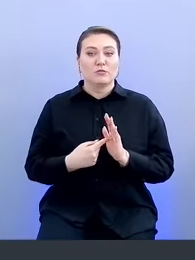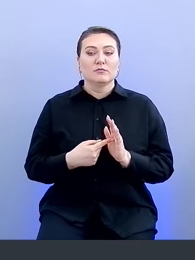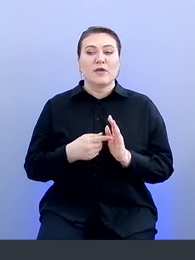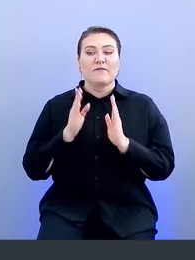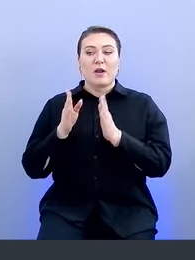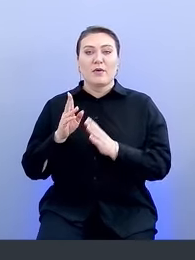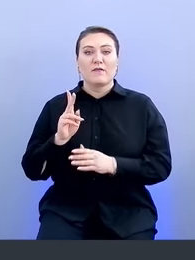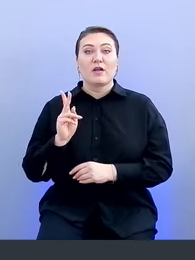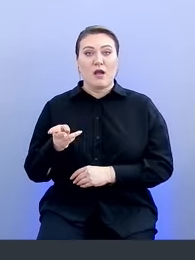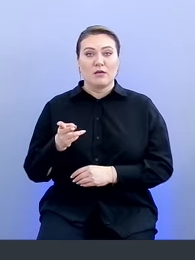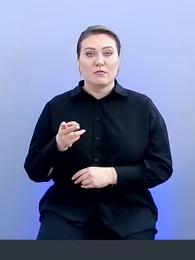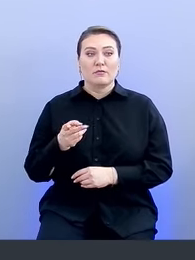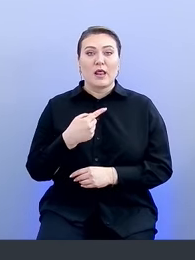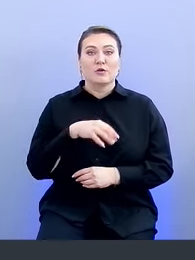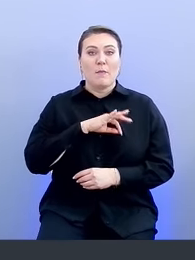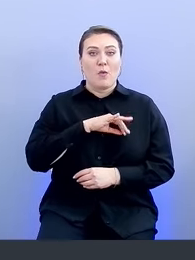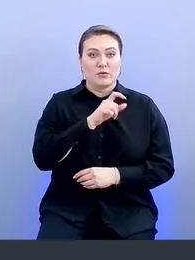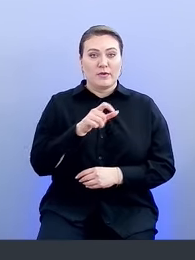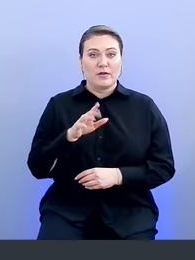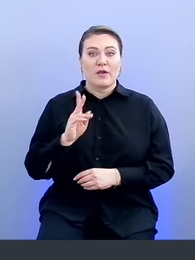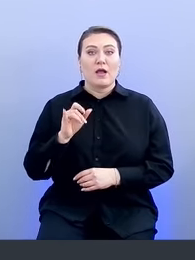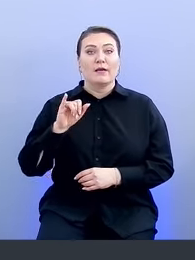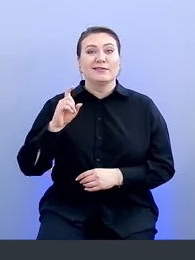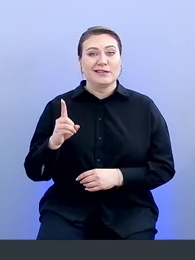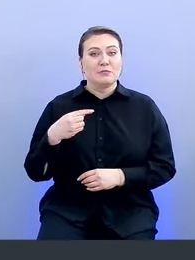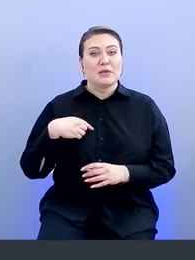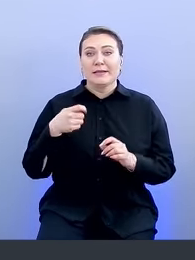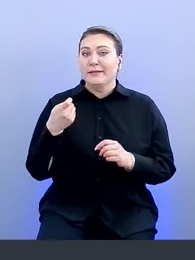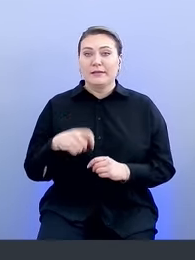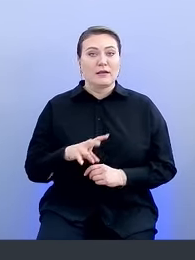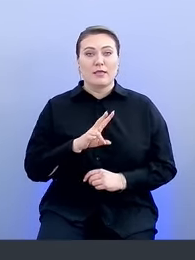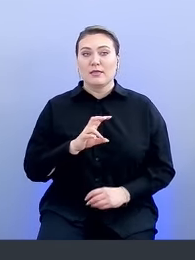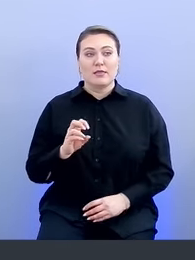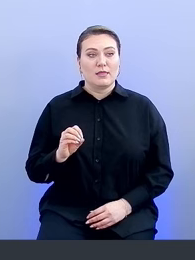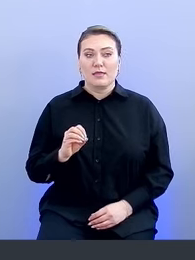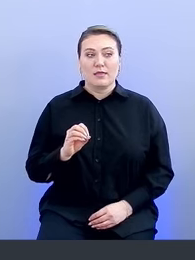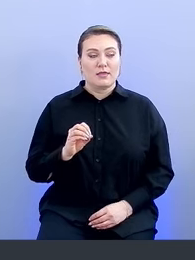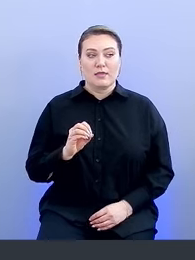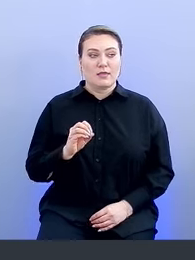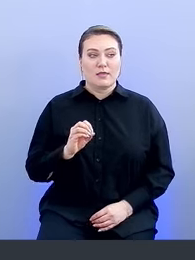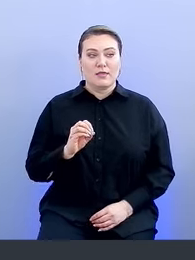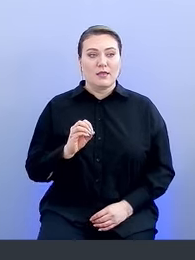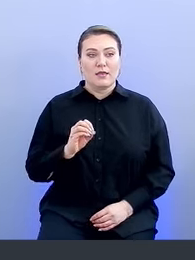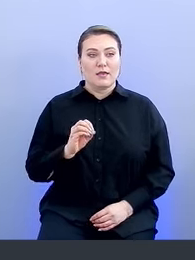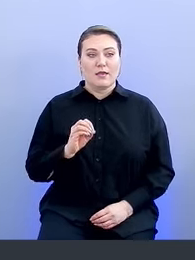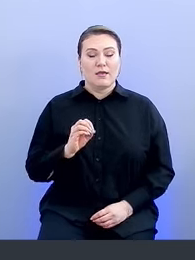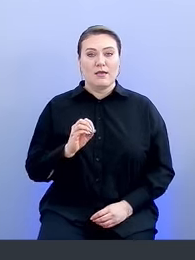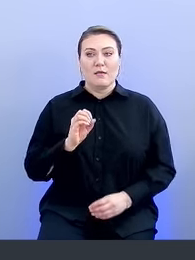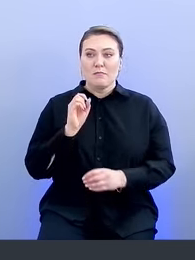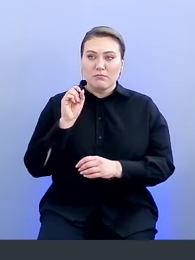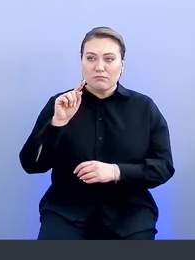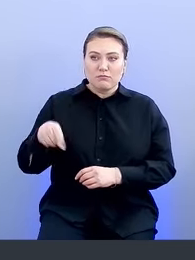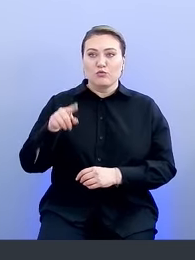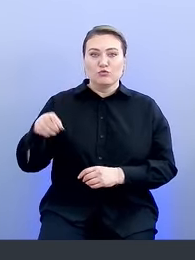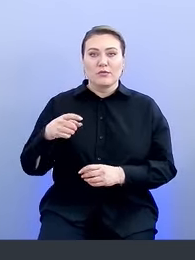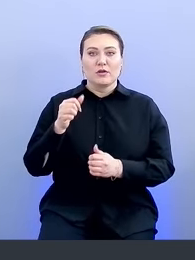для наших пользователей ВК-айди мы никогда не пушим их регулярно менять пароль,